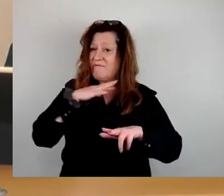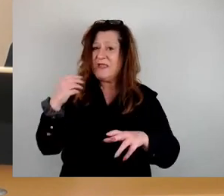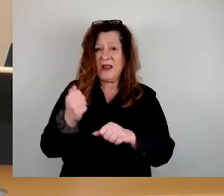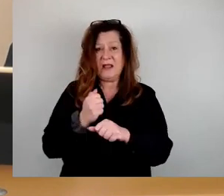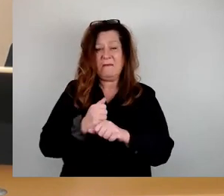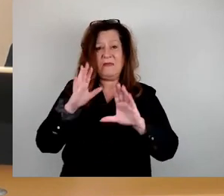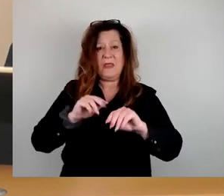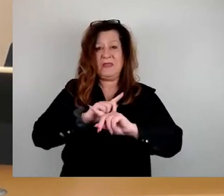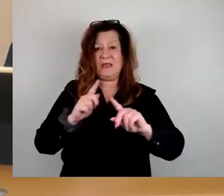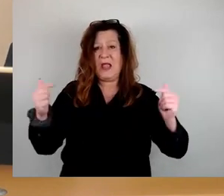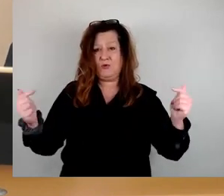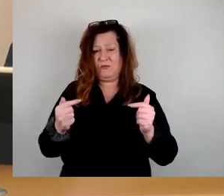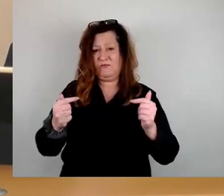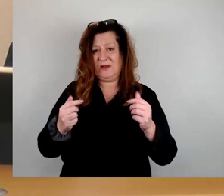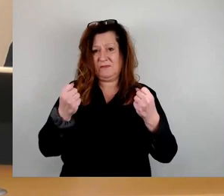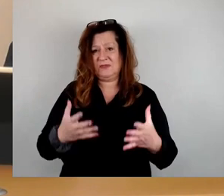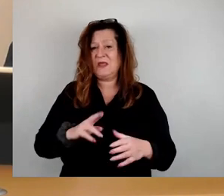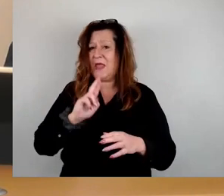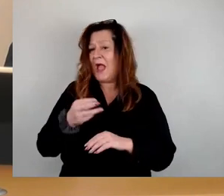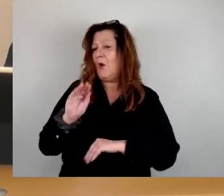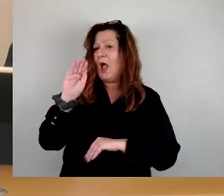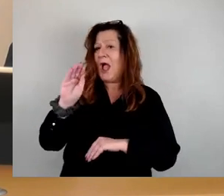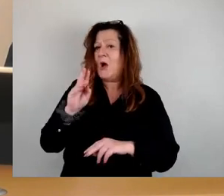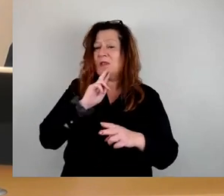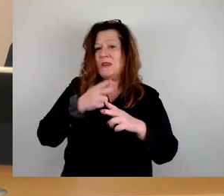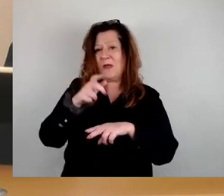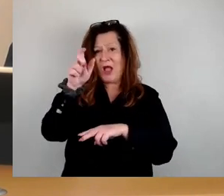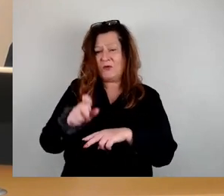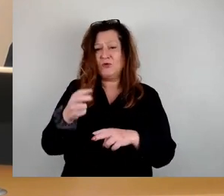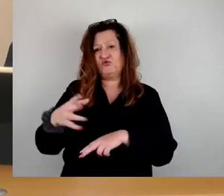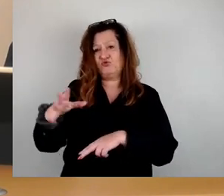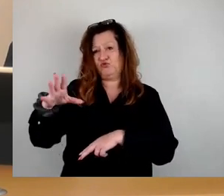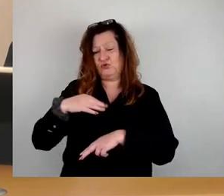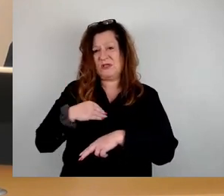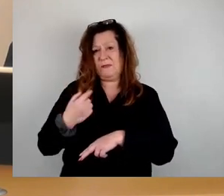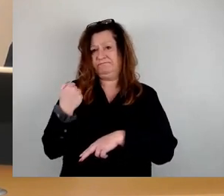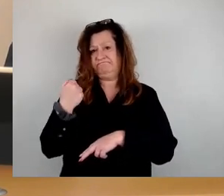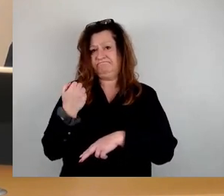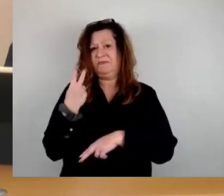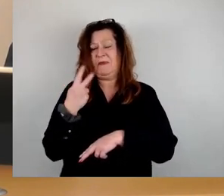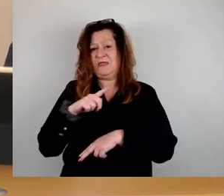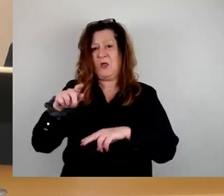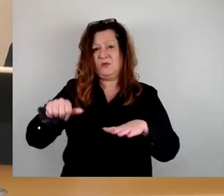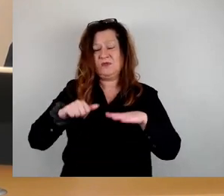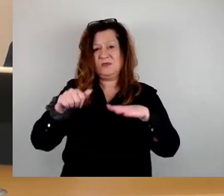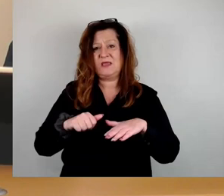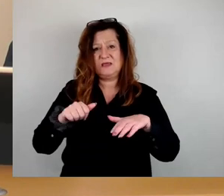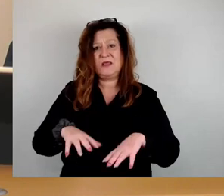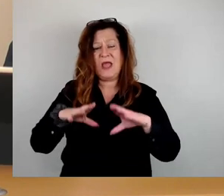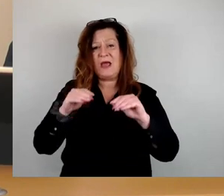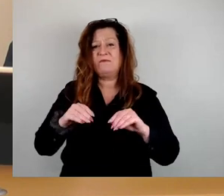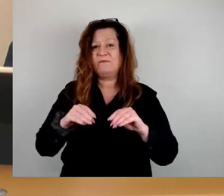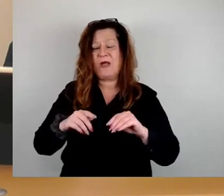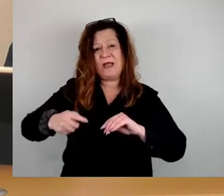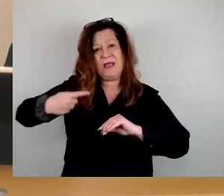Integrations und Ausländerbeauftragte mit mir gemeinsam seit 2016 jährlich ein Friedensfest der Kinder Abrahams